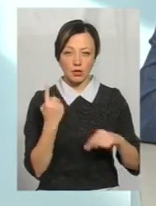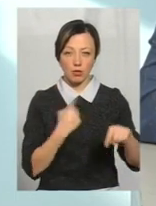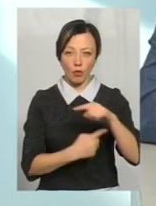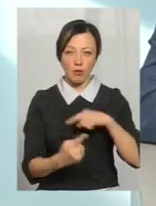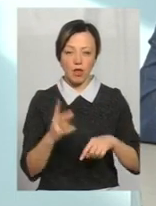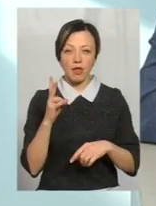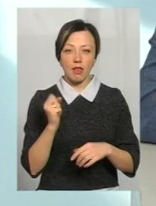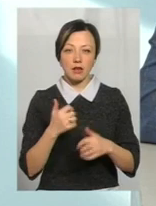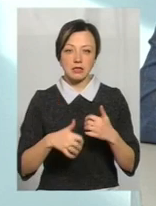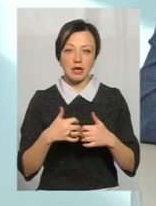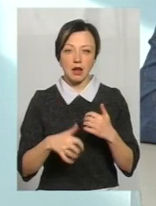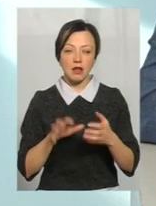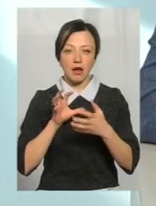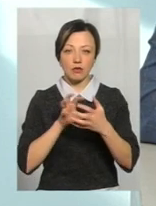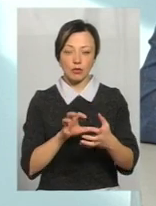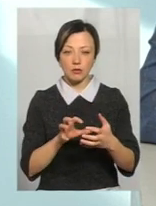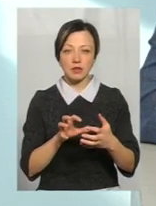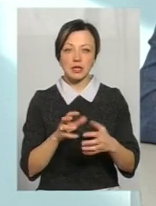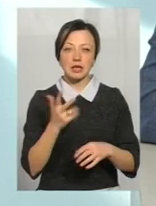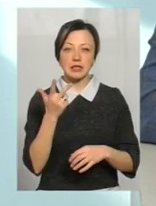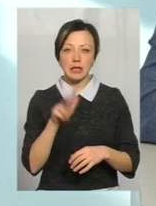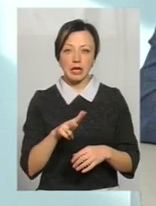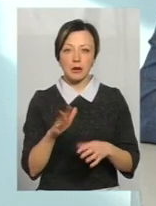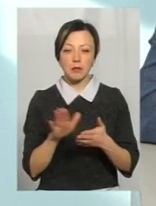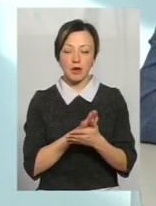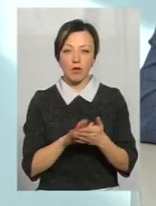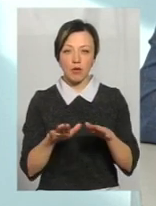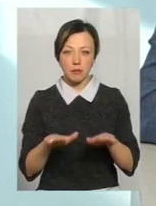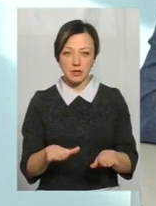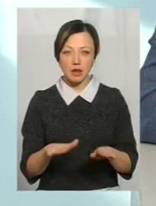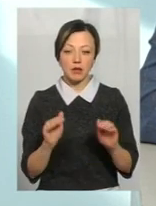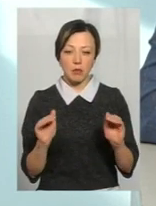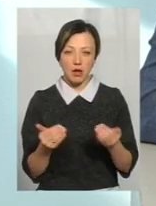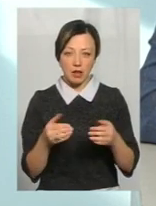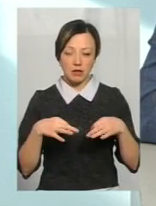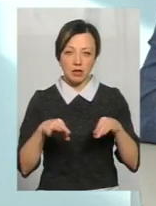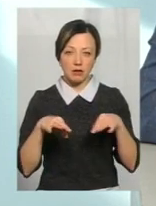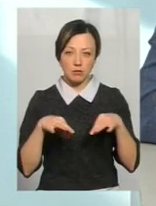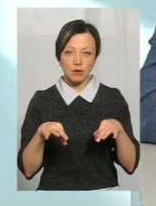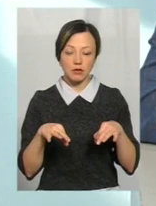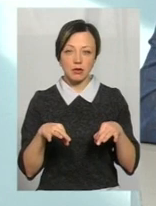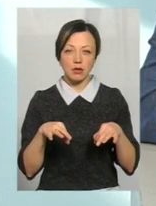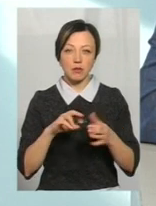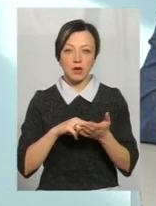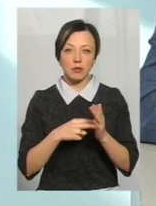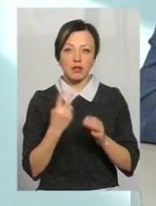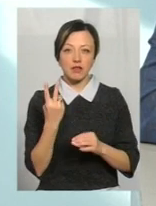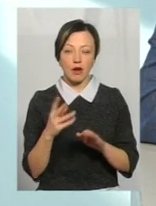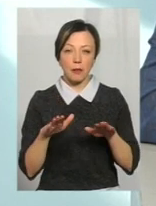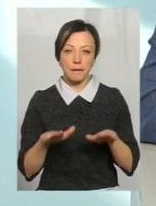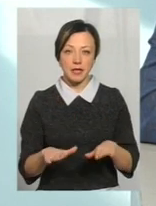на середніх автобусах передбачається за три пільгових місця, і на малих транспортних засобах передбачається два місця.